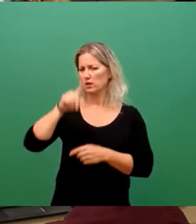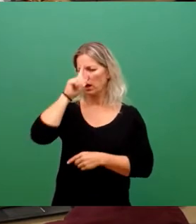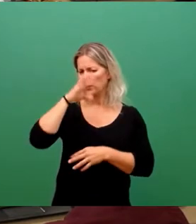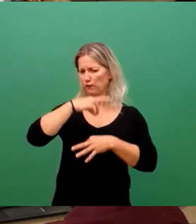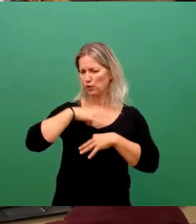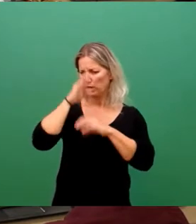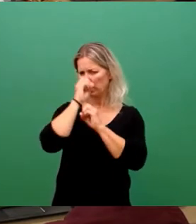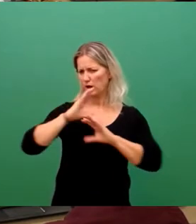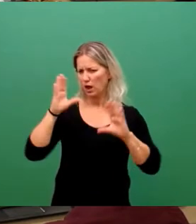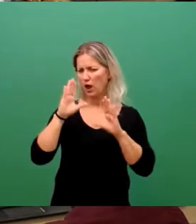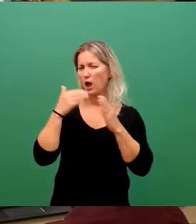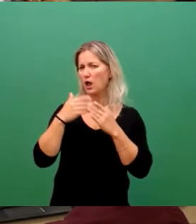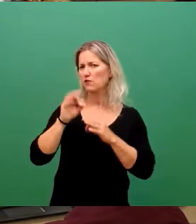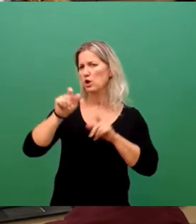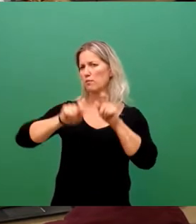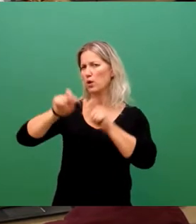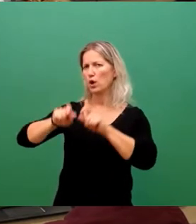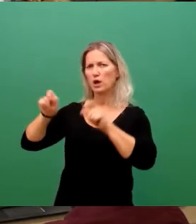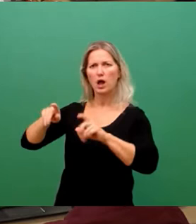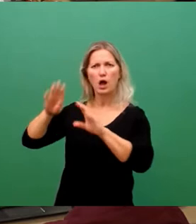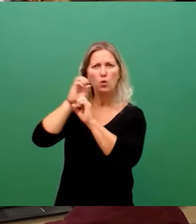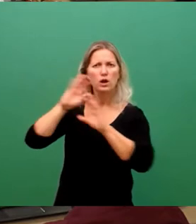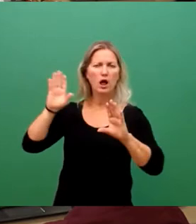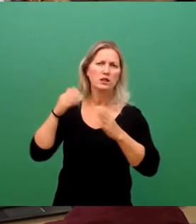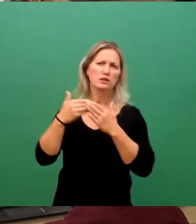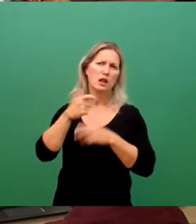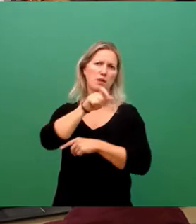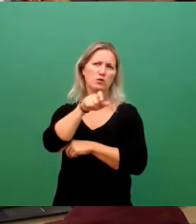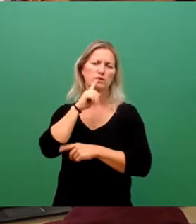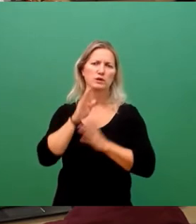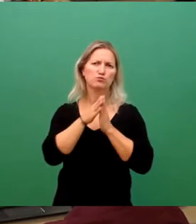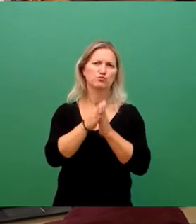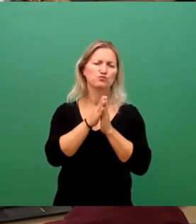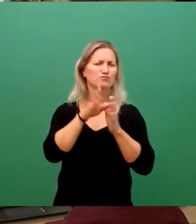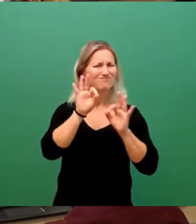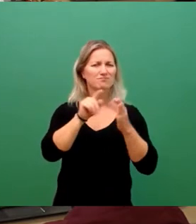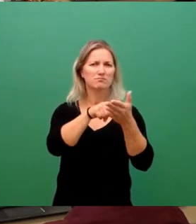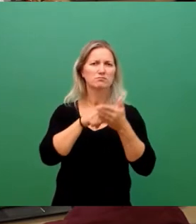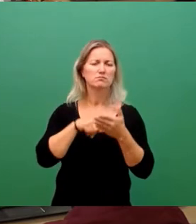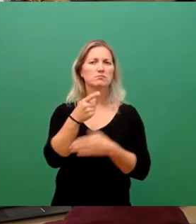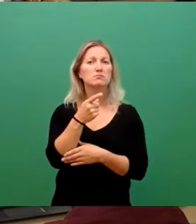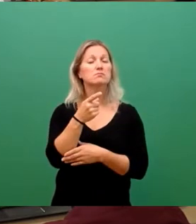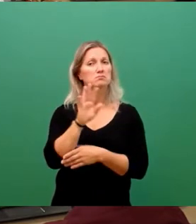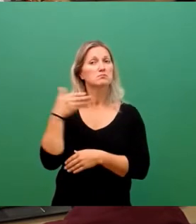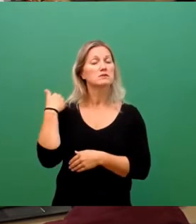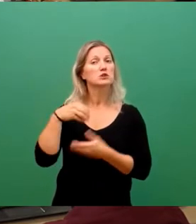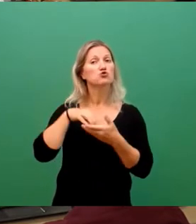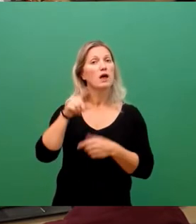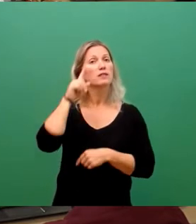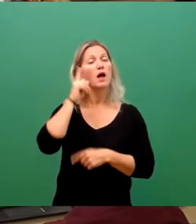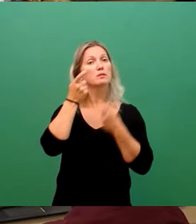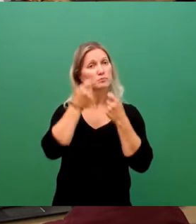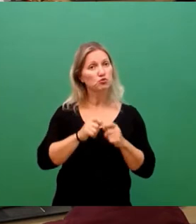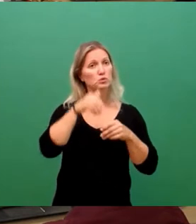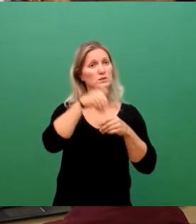auch natürlich für alle Bürgerinnen und Bürger, würde ich Sie herzlich bitten darzustellen, welche Projekte, die bereits mit Stadtratsbeschlüssen untersetzt